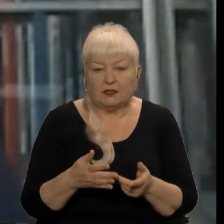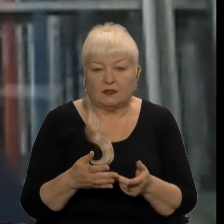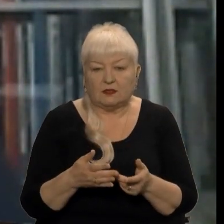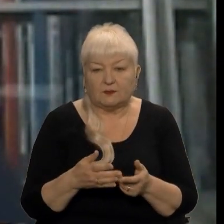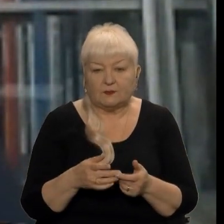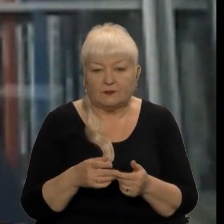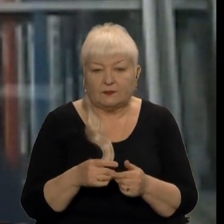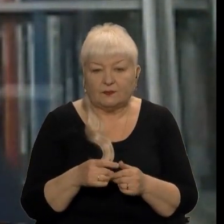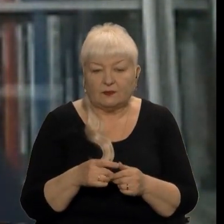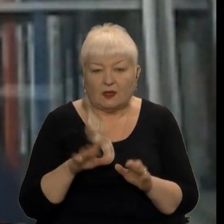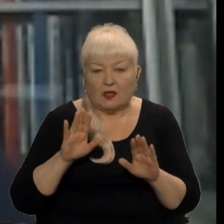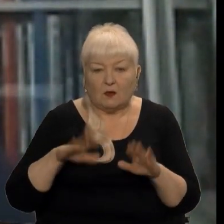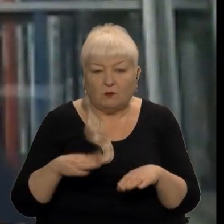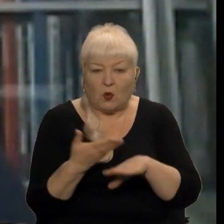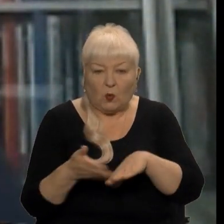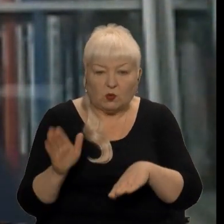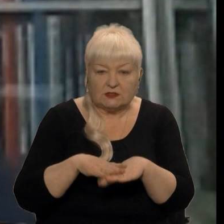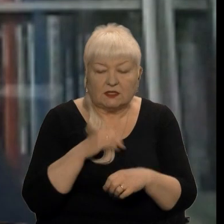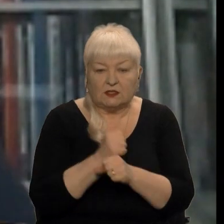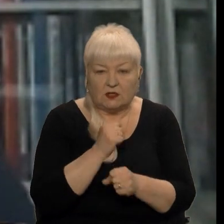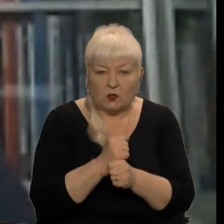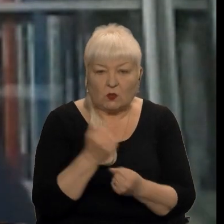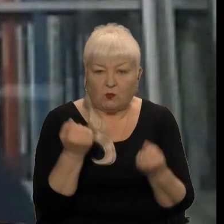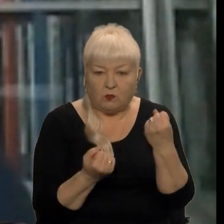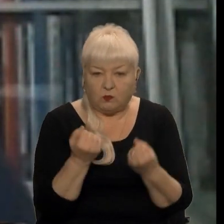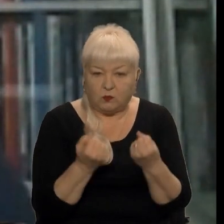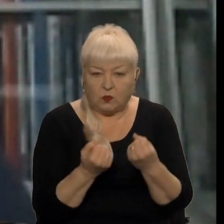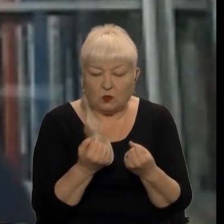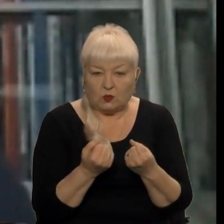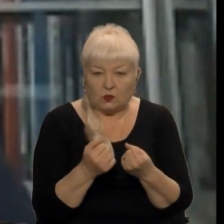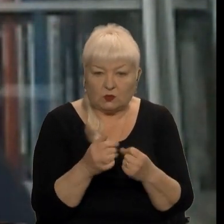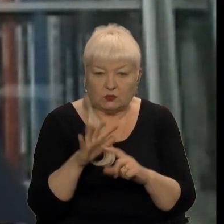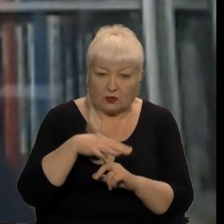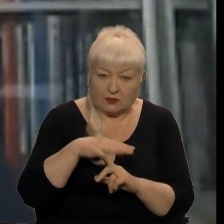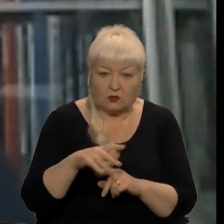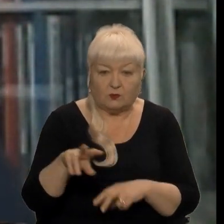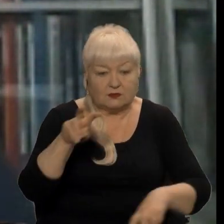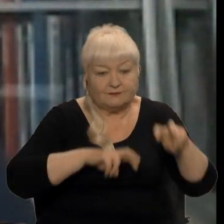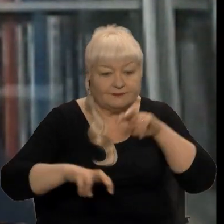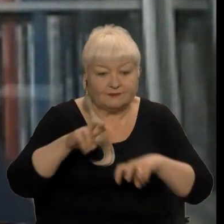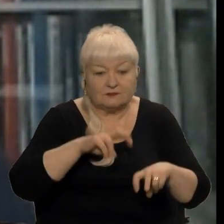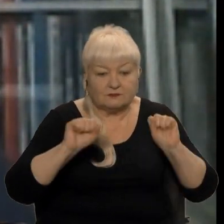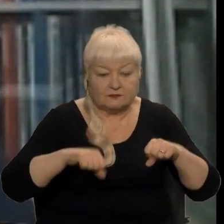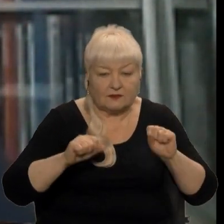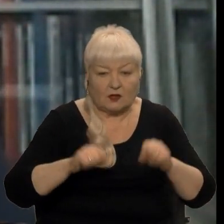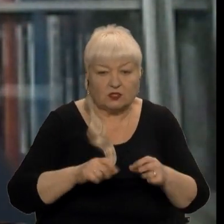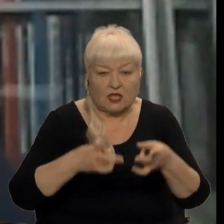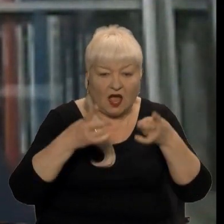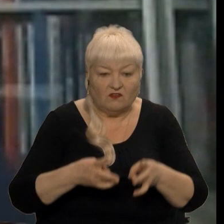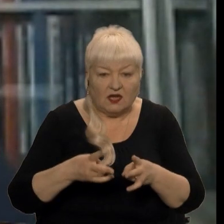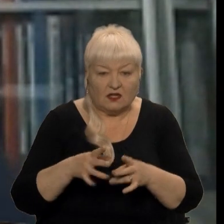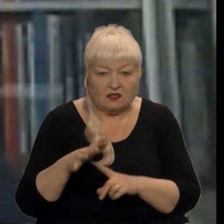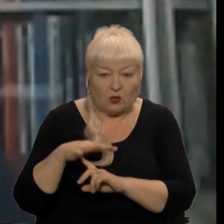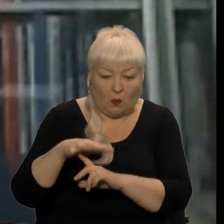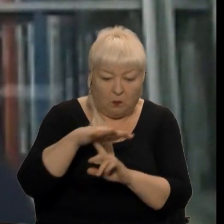вона значно ускладнила роботу екіпажу і змусила його шукати можливості аварійної посадки і оскільки